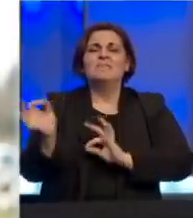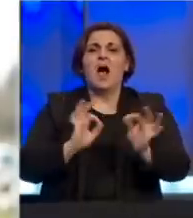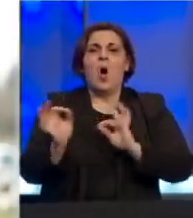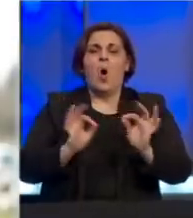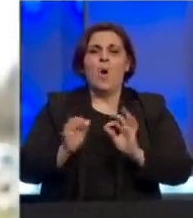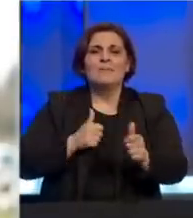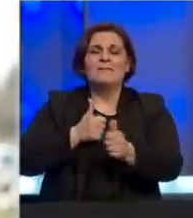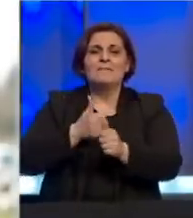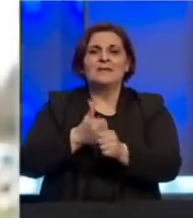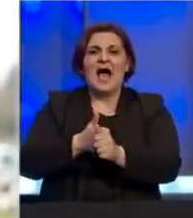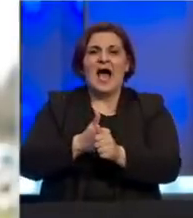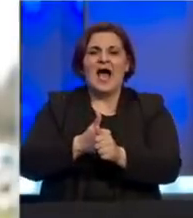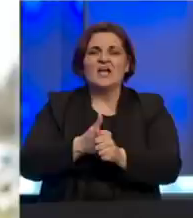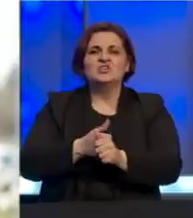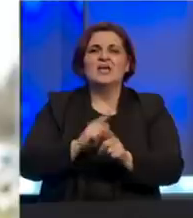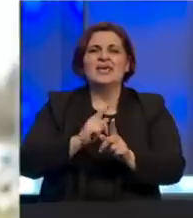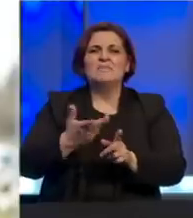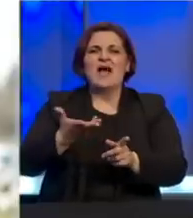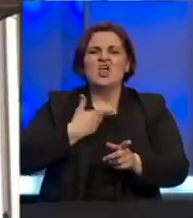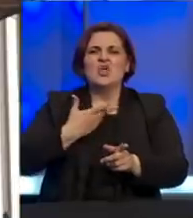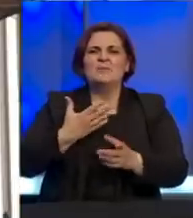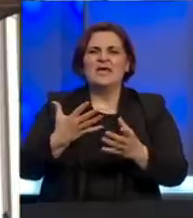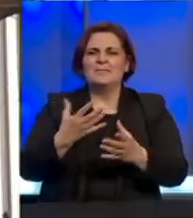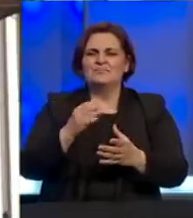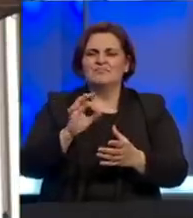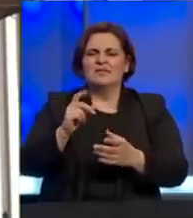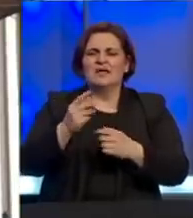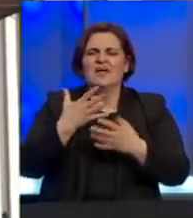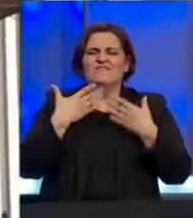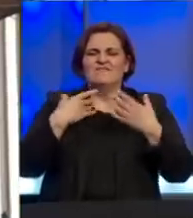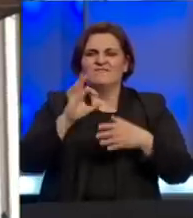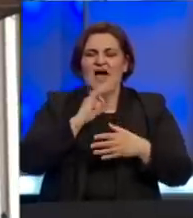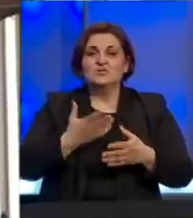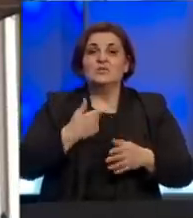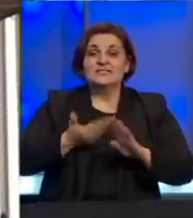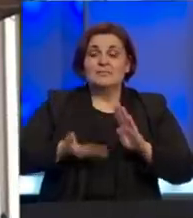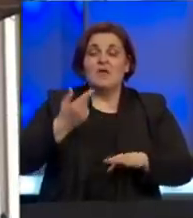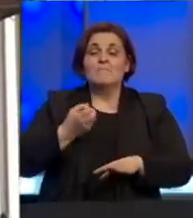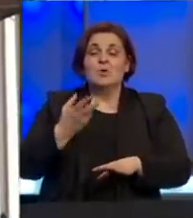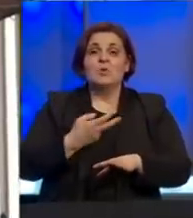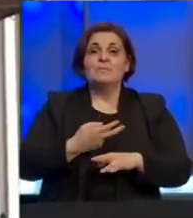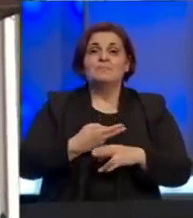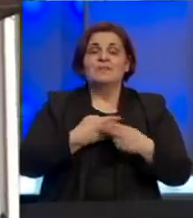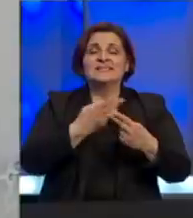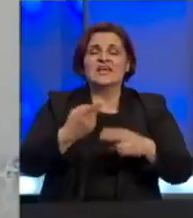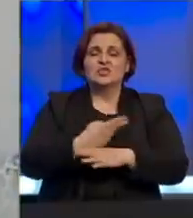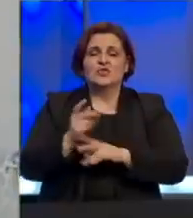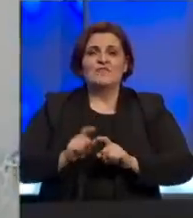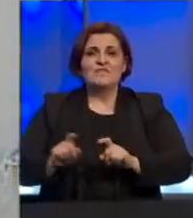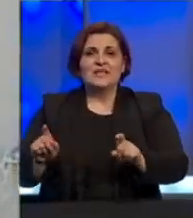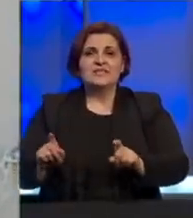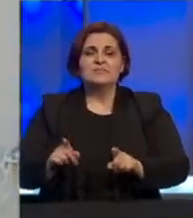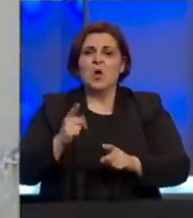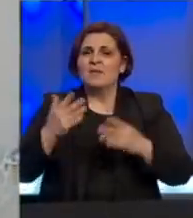pratnju, ima osiguranu oksigenaciju preko respiratora. S obzirom na to da se povećava broj zaraženih koronavirusom, u Livnu se